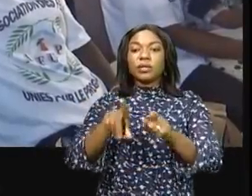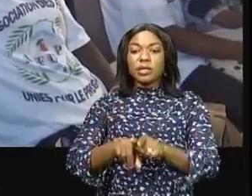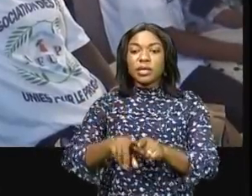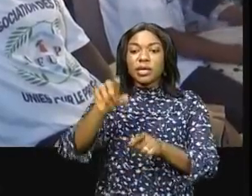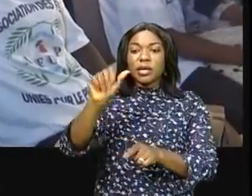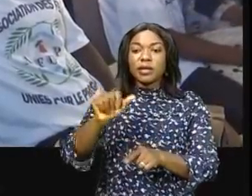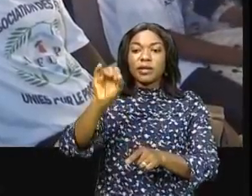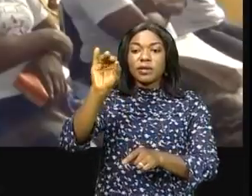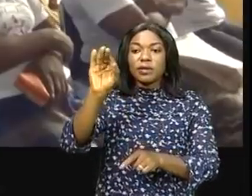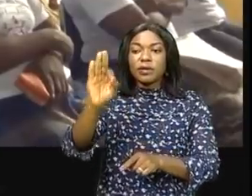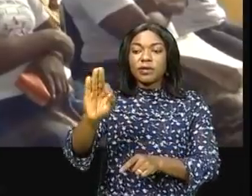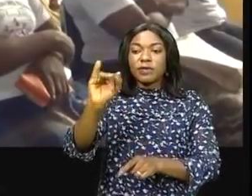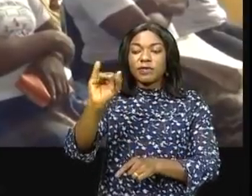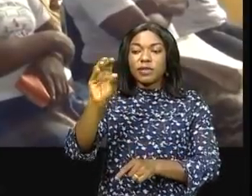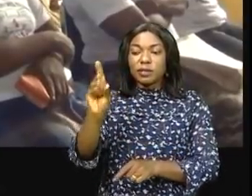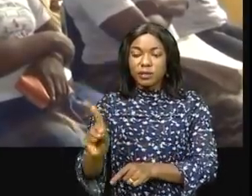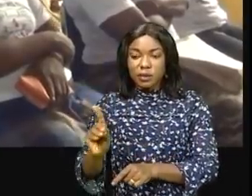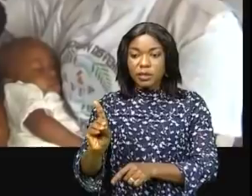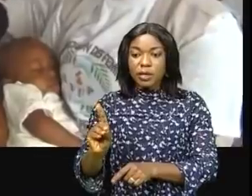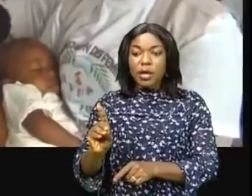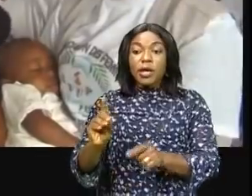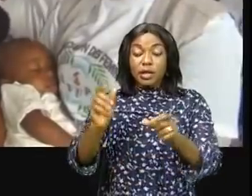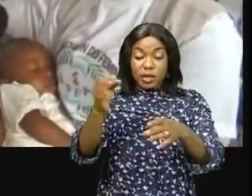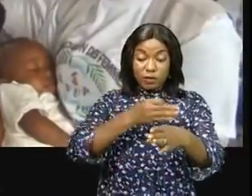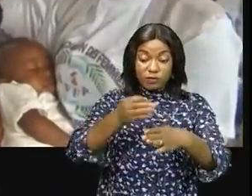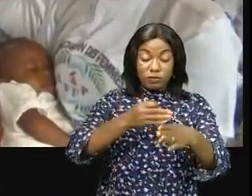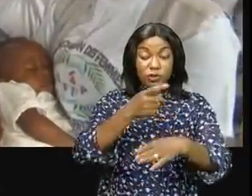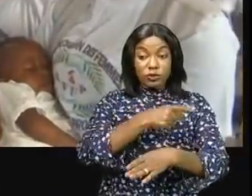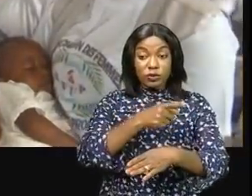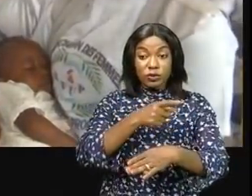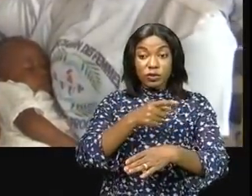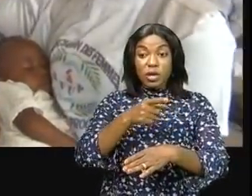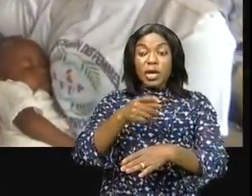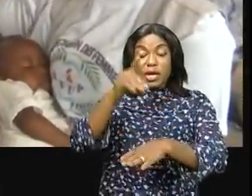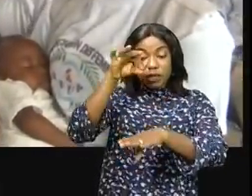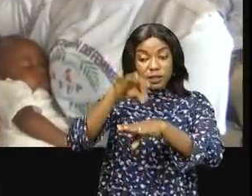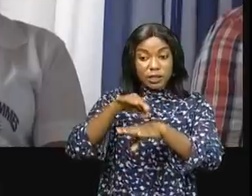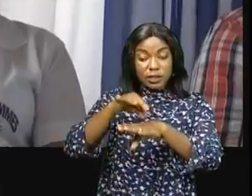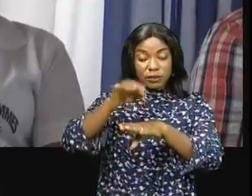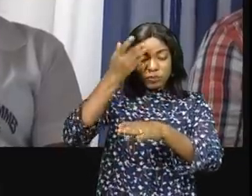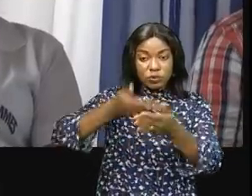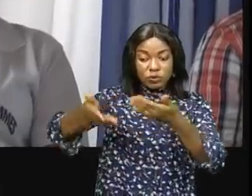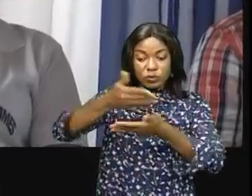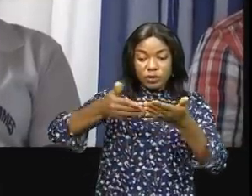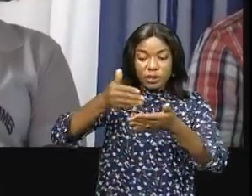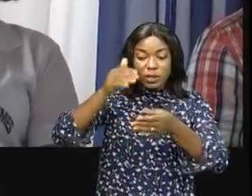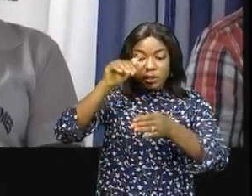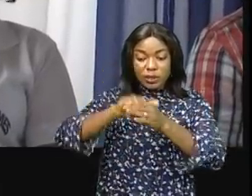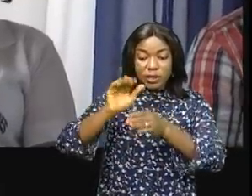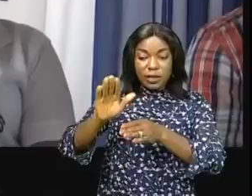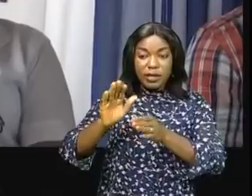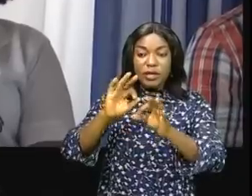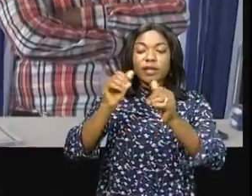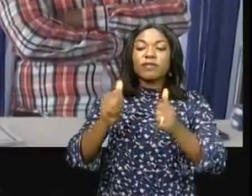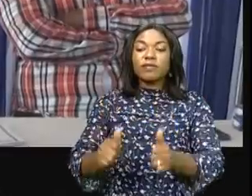une plateforme des femmes unies pour les programmes, cette formation leur offre une occasion en or pour la restauration de leur vie. Madame Alice